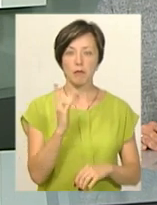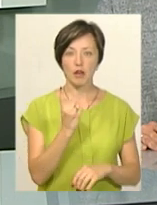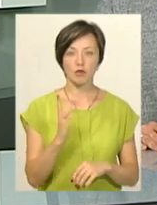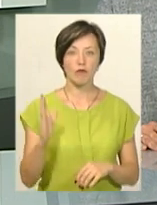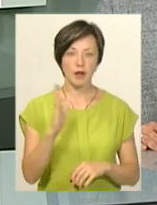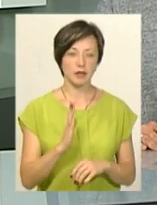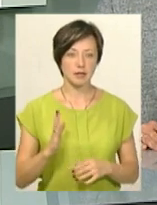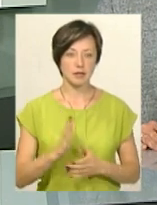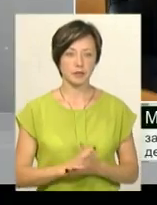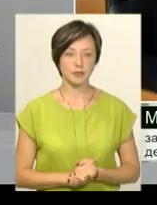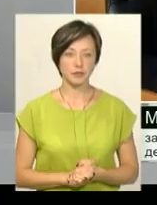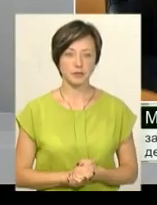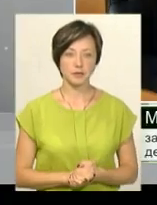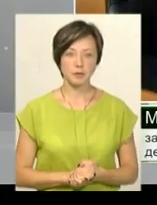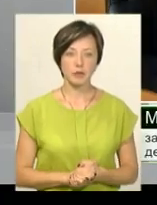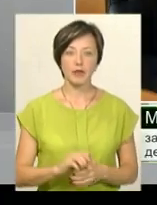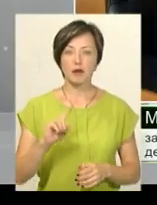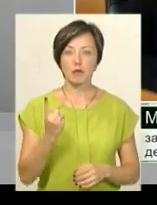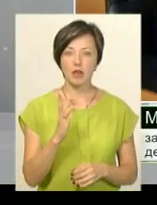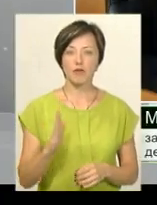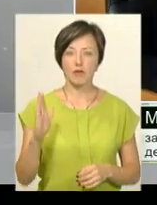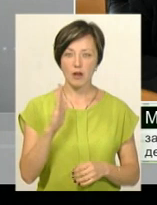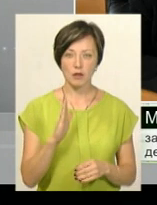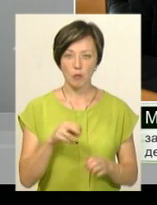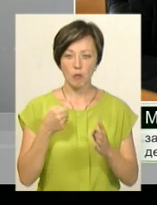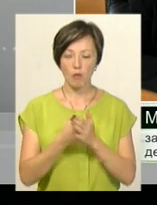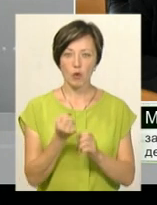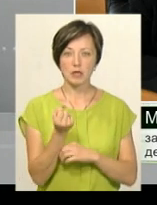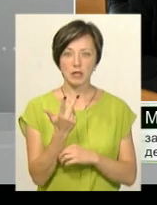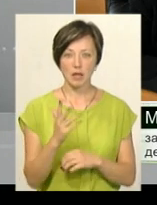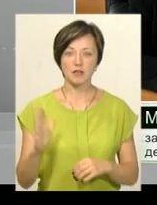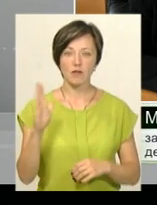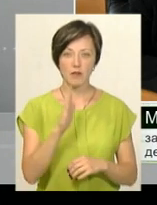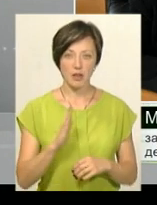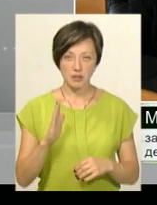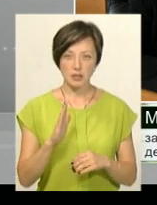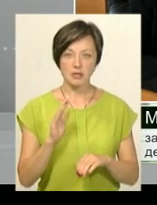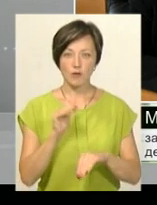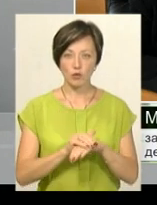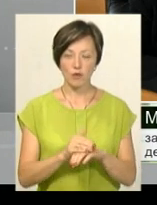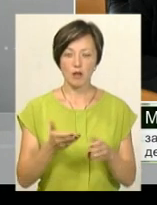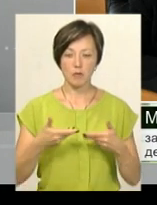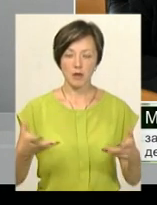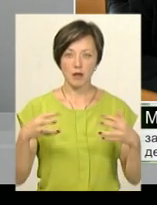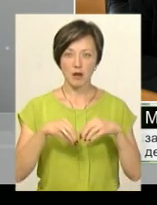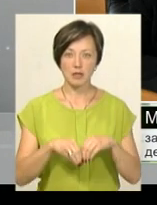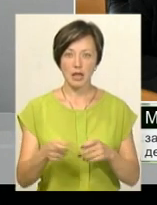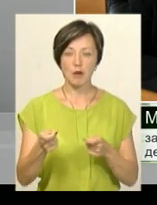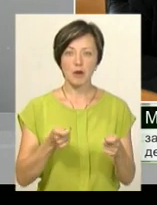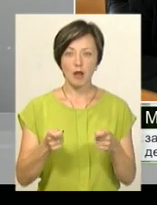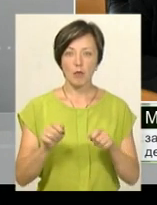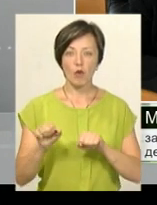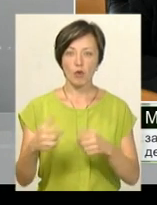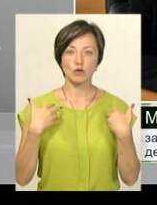вересня. З 1 вересня по 13 вересня зафіксували ми всі разом департаментом